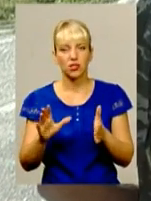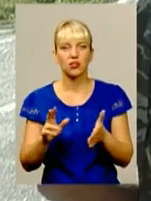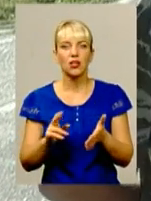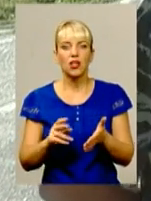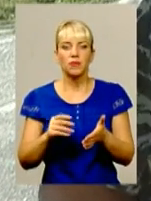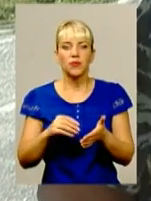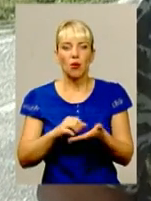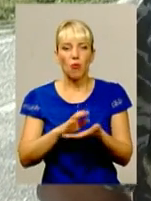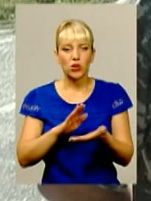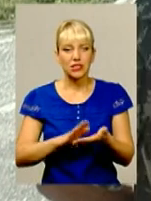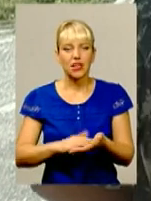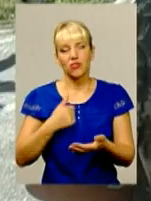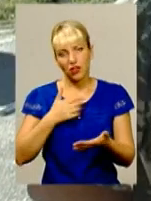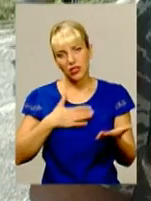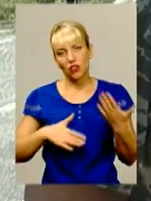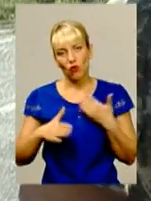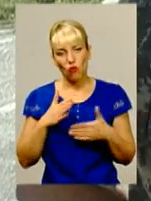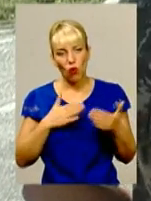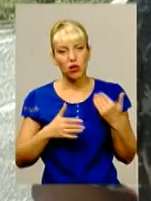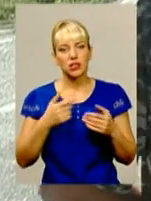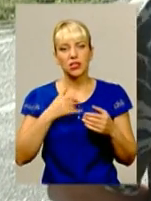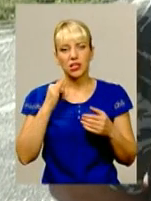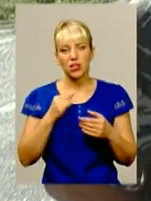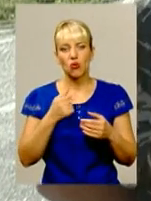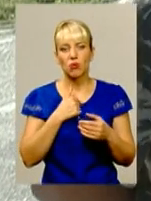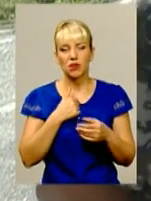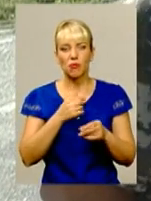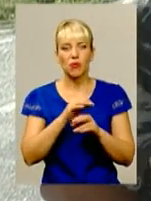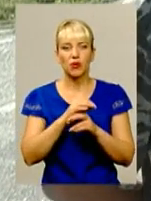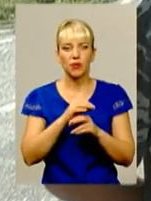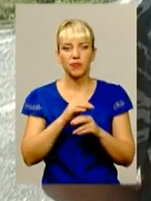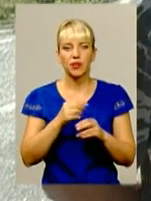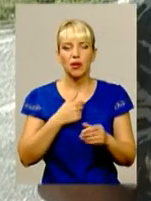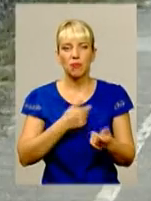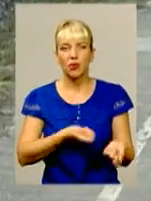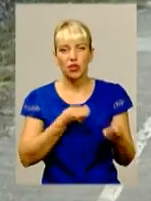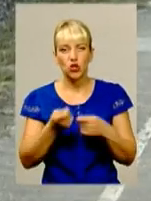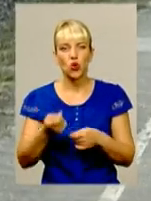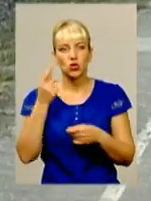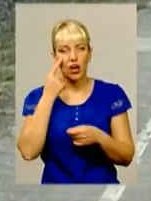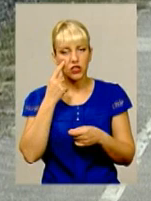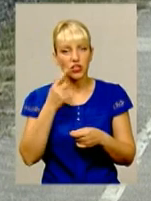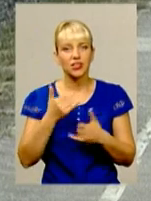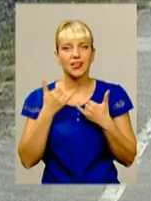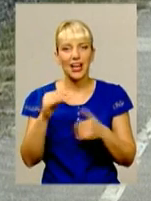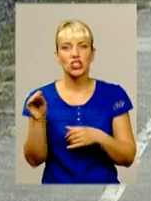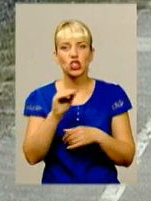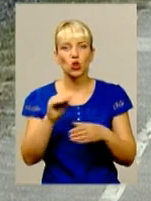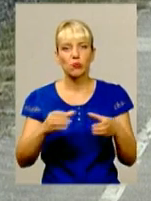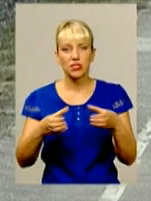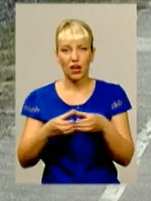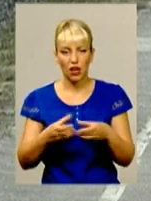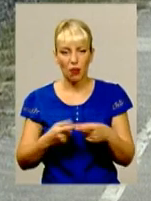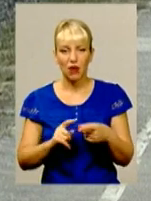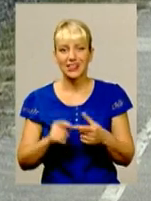Савіць був доволений і прийнес хороші очки для своєго житомирського тряга. Змагання серед представників